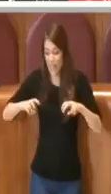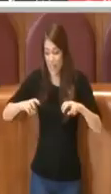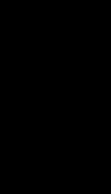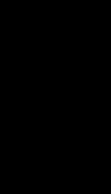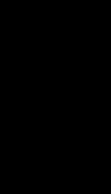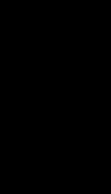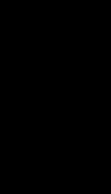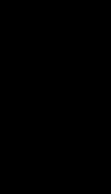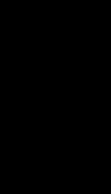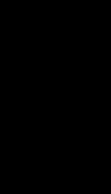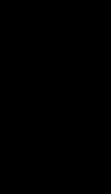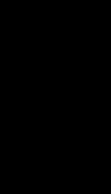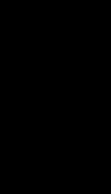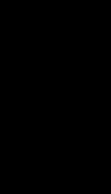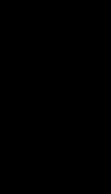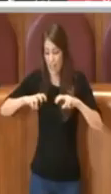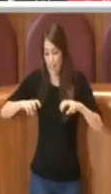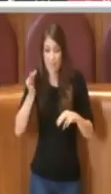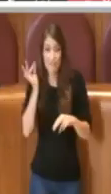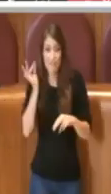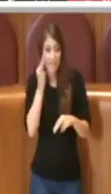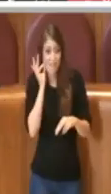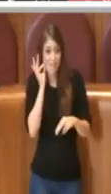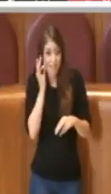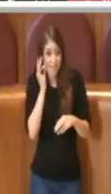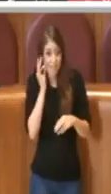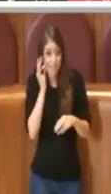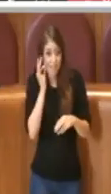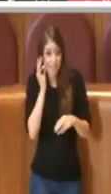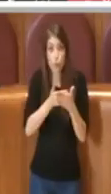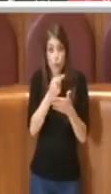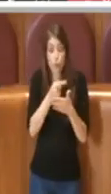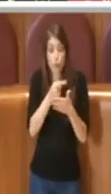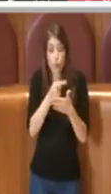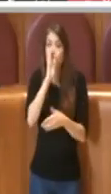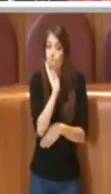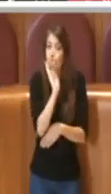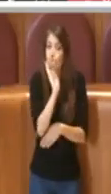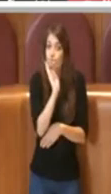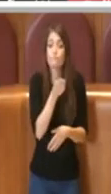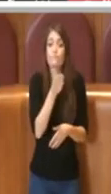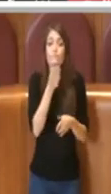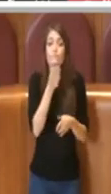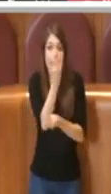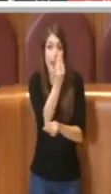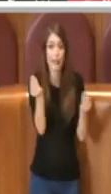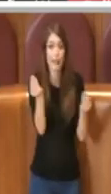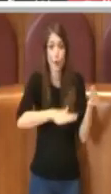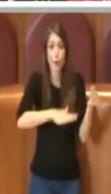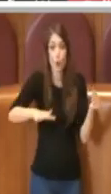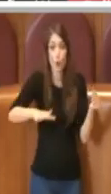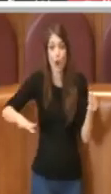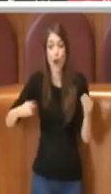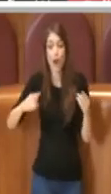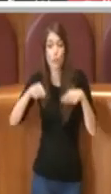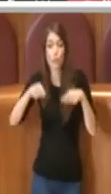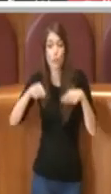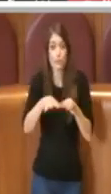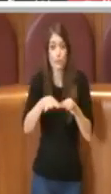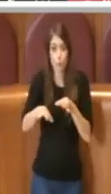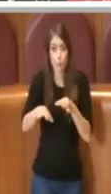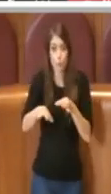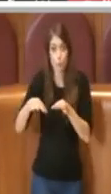possibilità dell'applicazione direttamente agli enti locali di queste misure